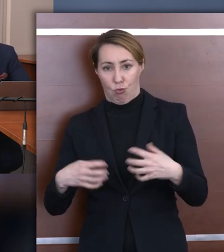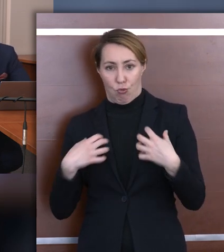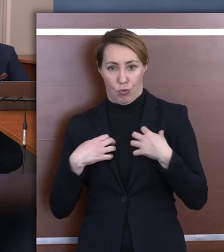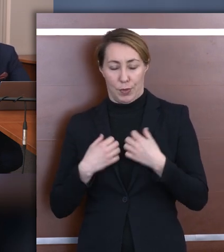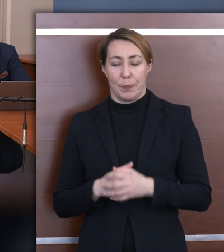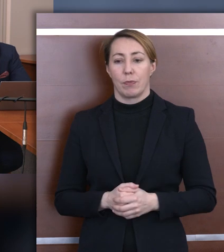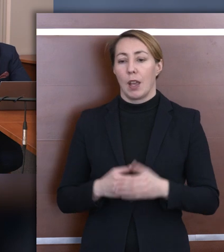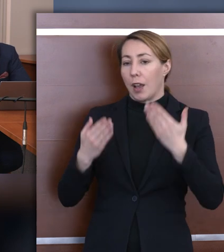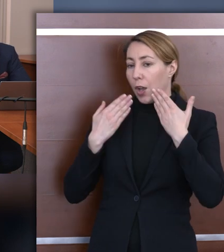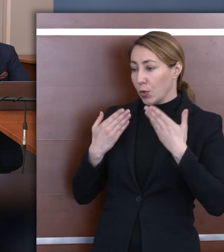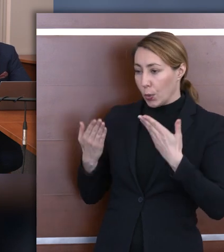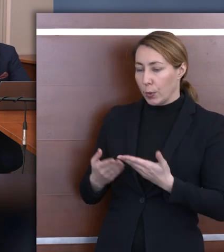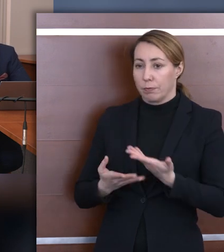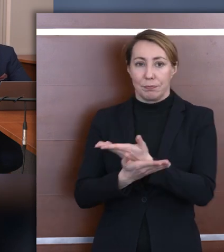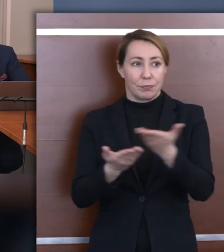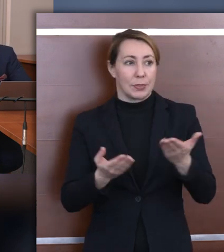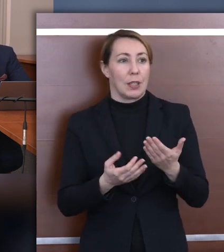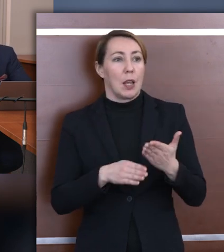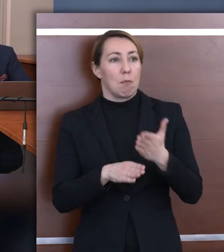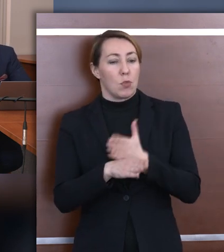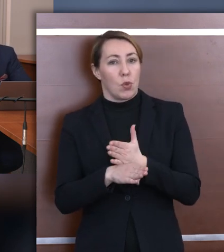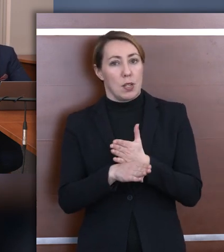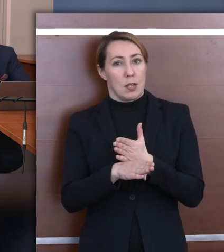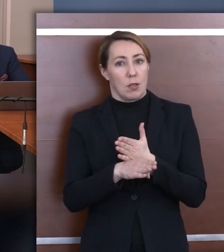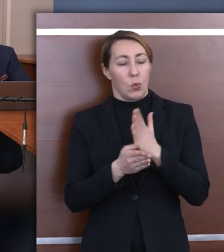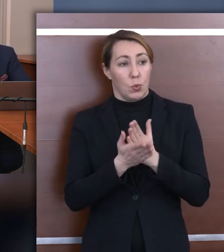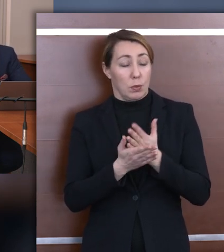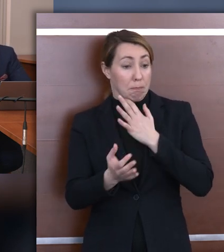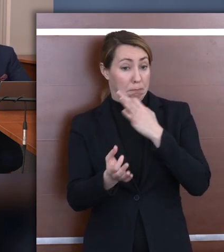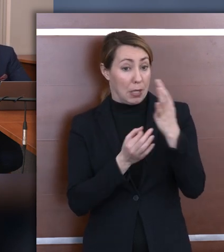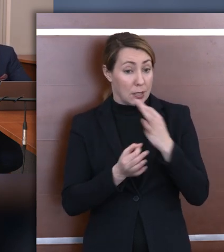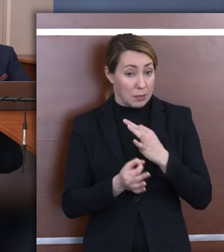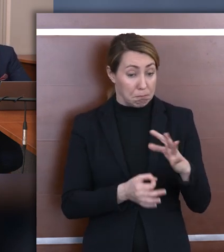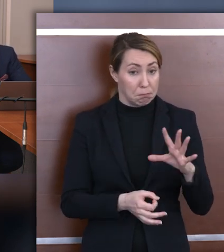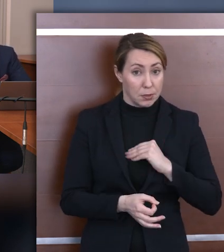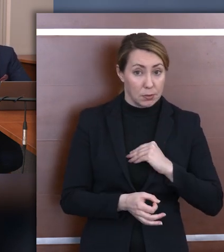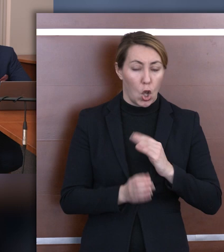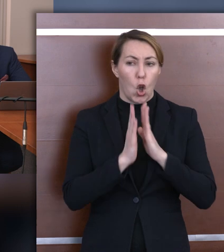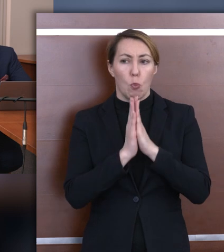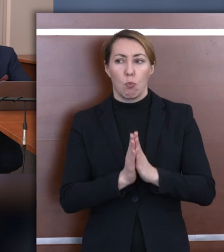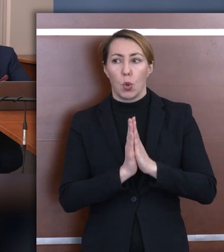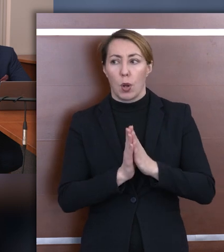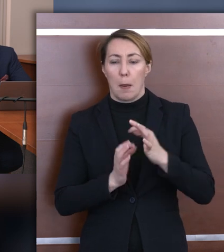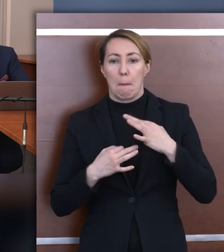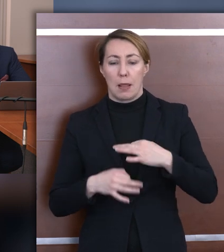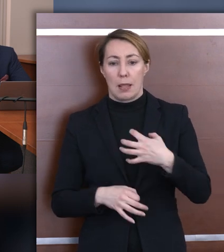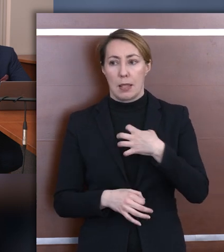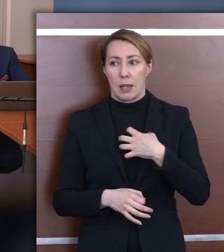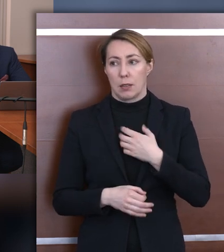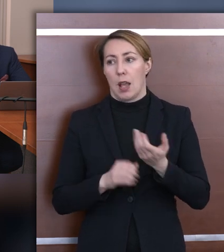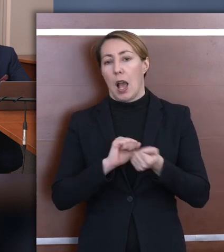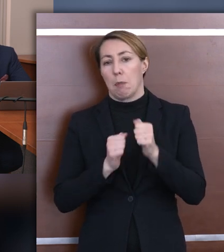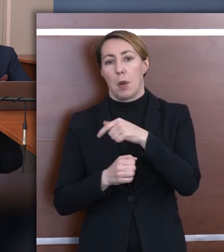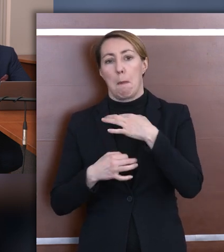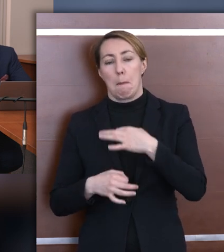Dziękuję Panie Dyrektorze. Szanowni Państwo, przejdziemy do momentu, którym mogą Państwo zadawać pytania. Ale prosiłbym jeszcze Pana Dyrektora, ewentualnie Panią